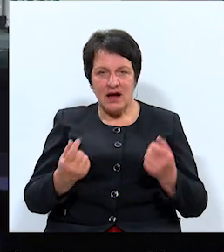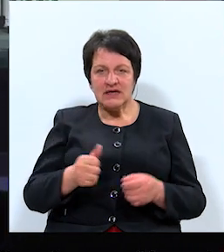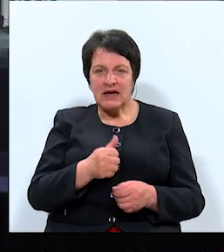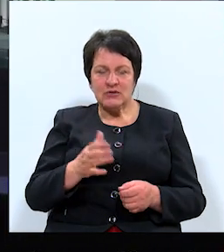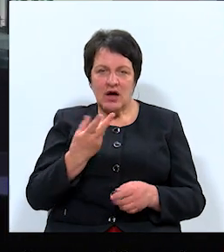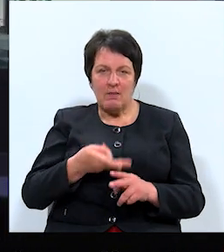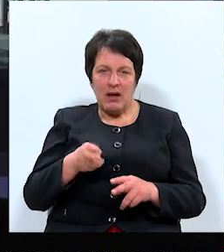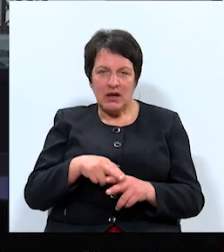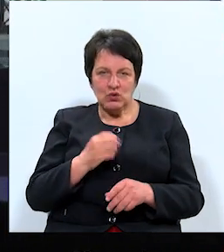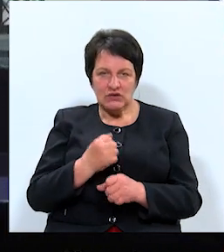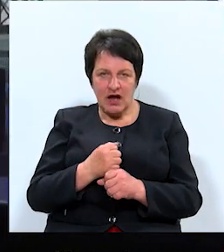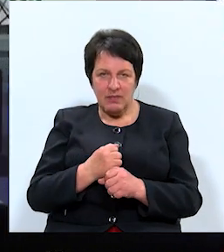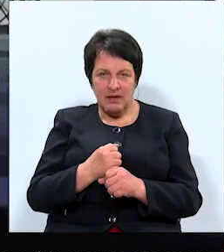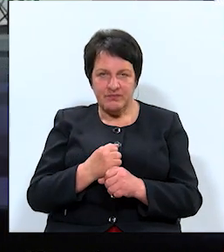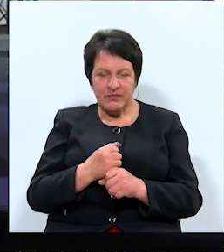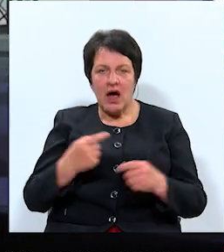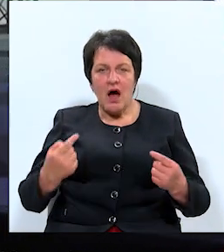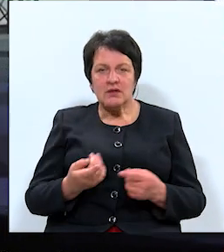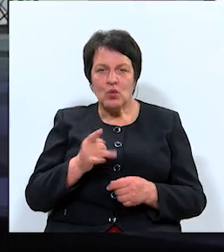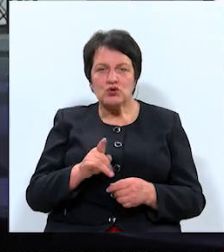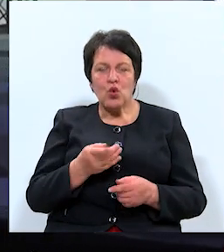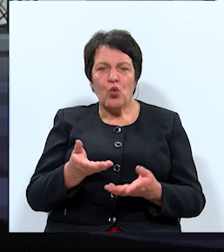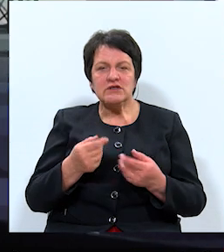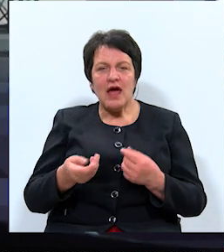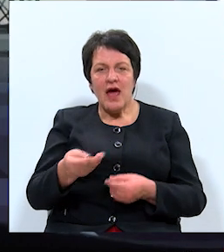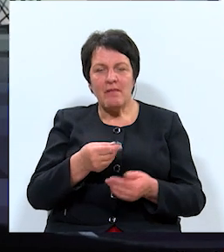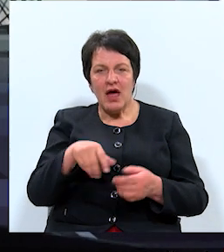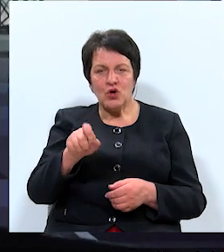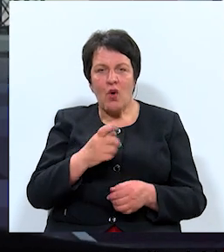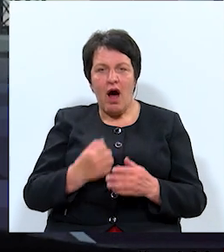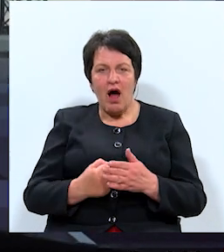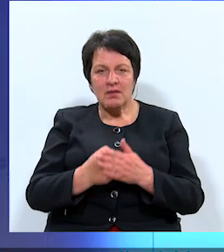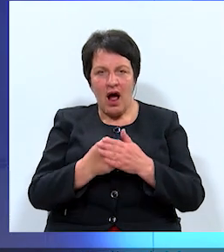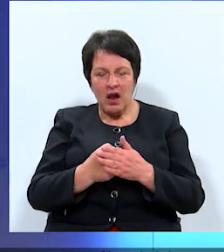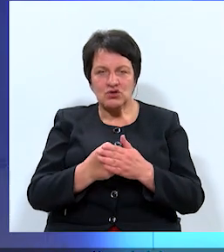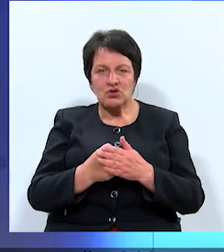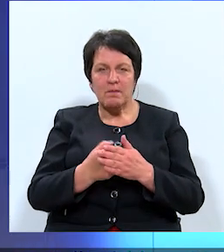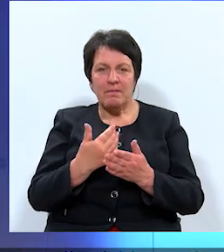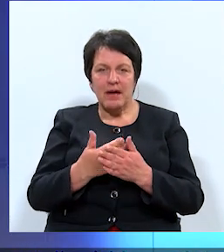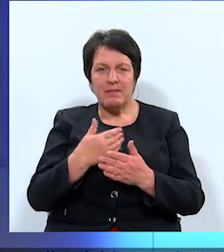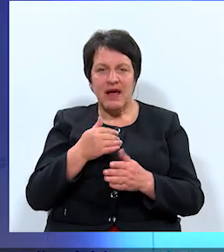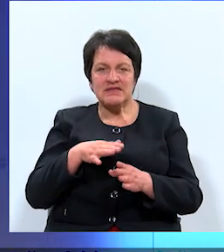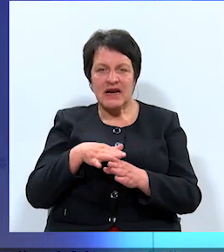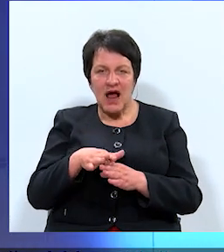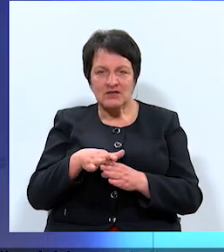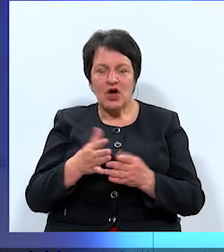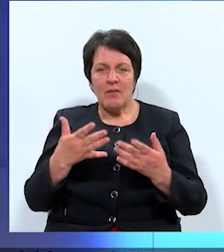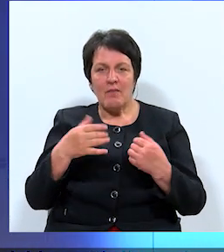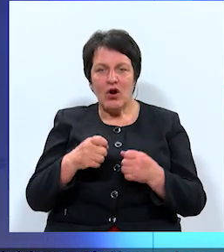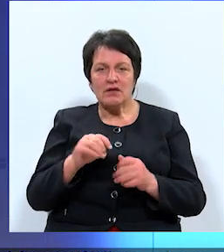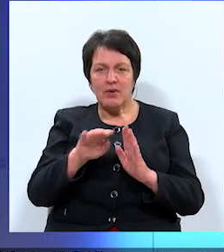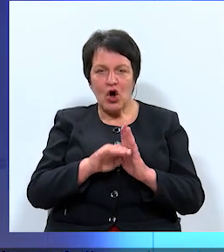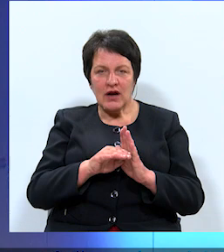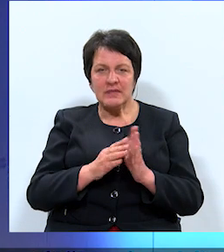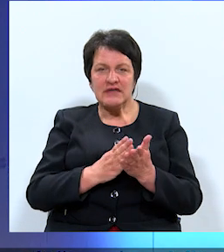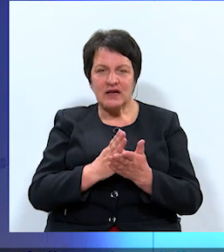tīpaši ar papildus darbiem. Attiecībā uz uzņēmēju atbalstu mēs, piemēram, realizējot COVID programmas ietvaros,